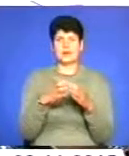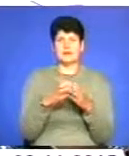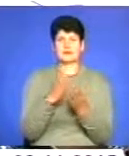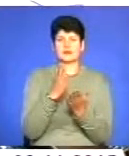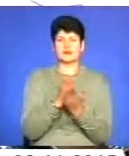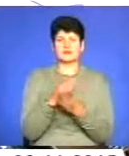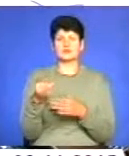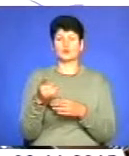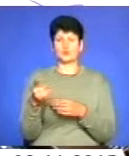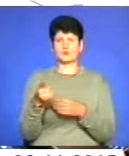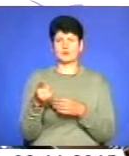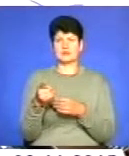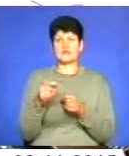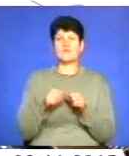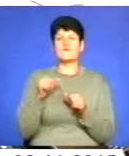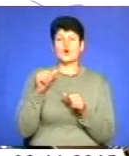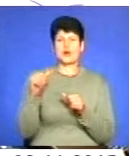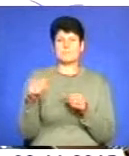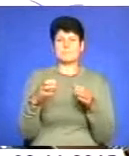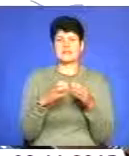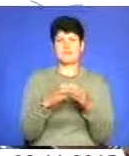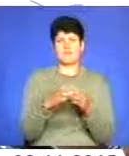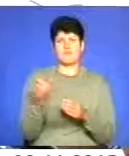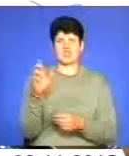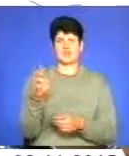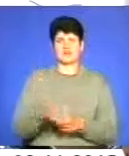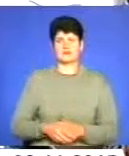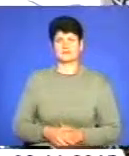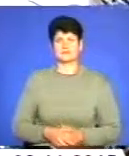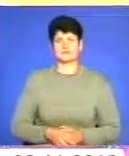дислокується у Тернополі, та окремому батальйоні у Бережанах.